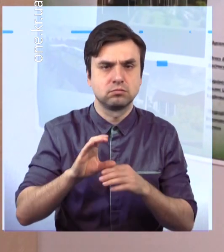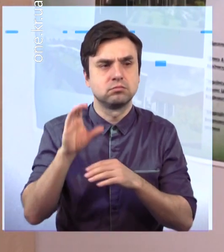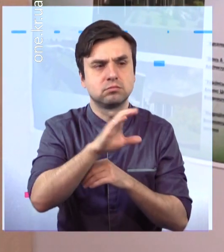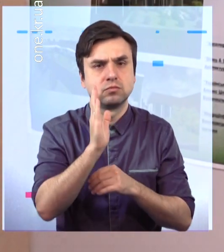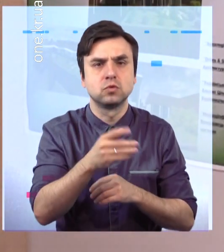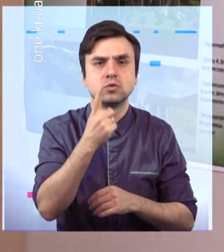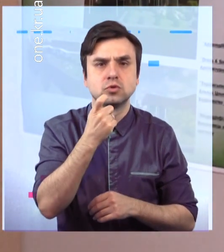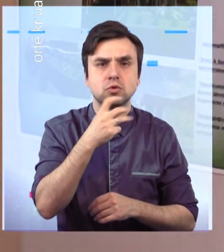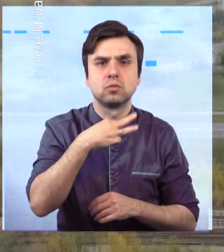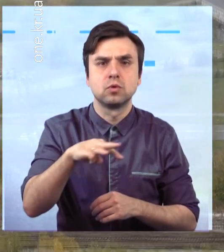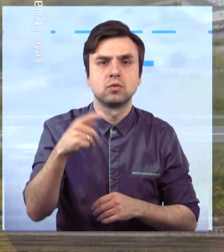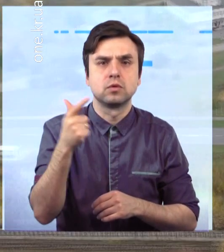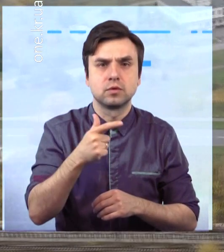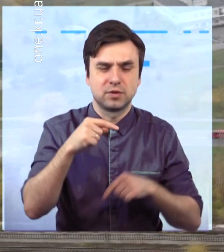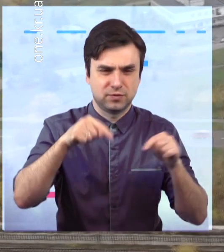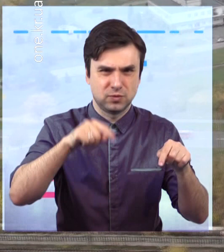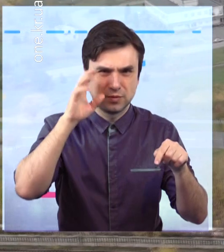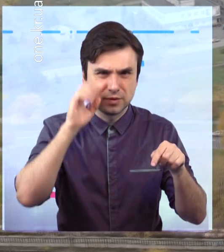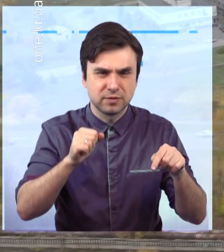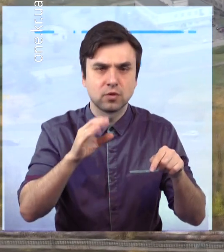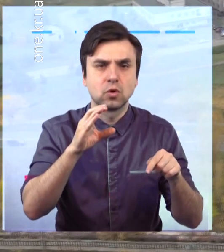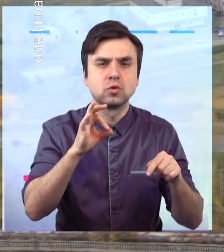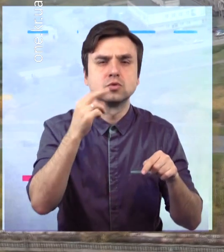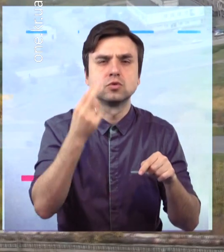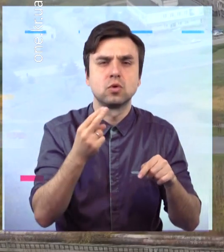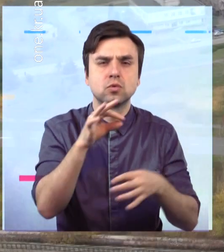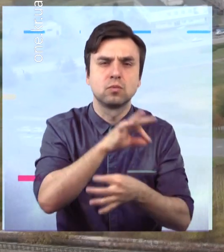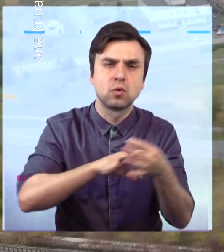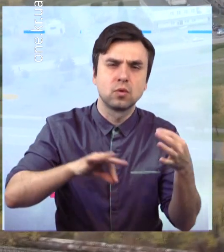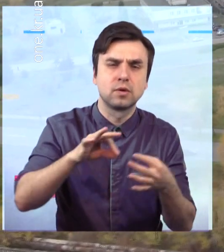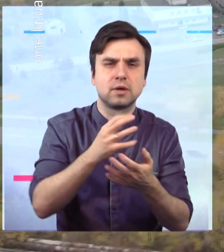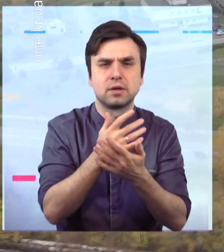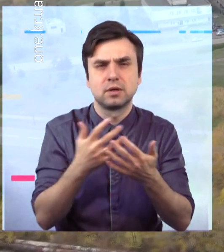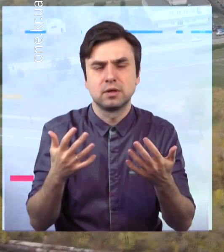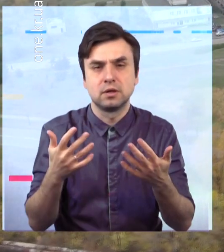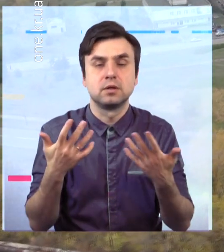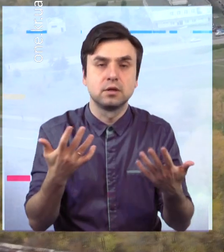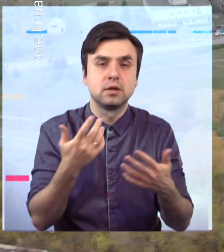соціальних проєктів в Кривому Розі. І ремонт відділення в міській лікарні номер два – один з них.